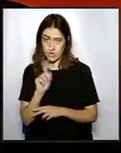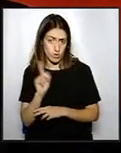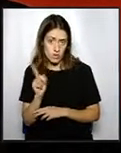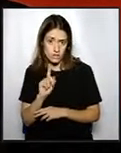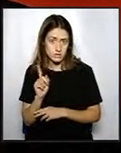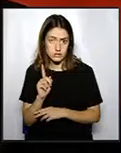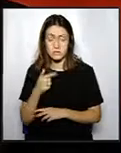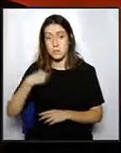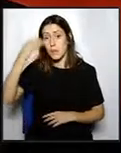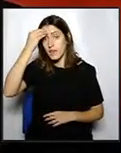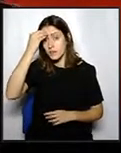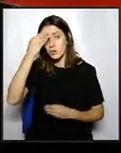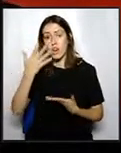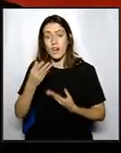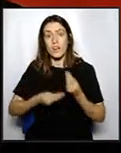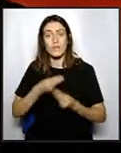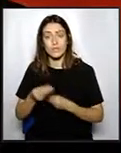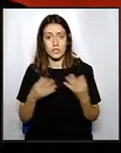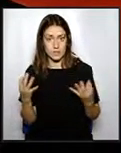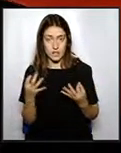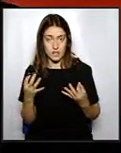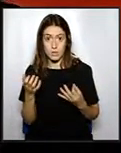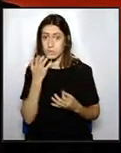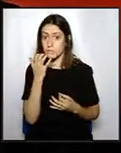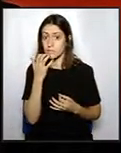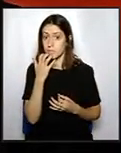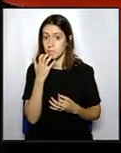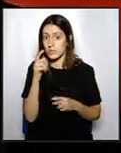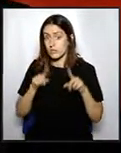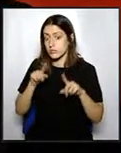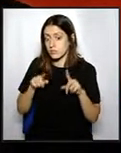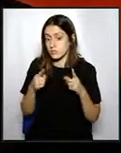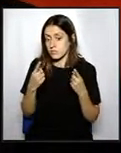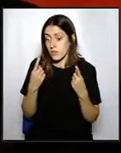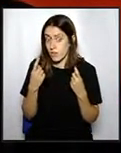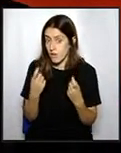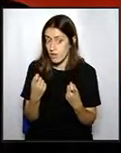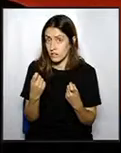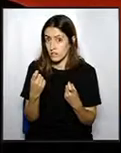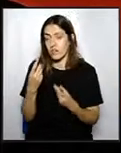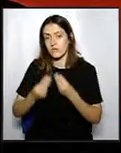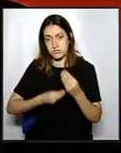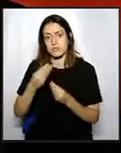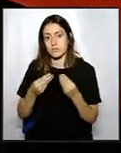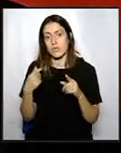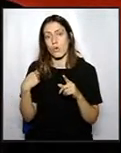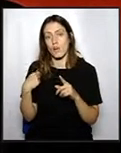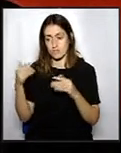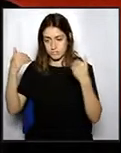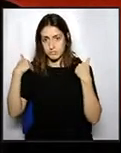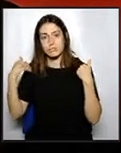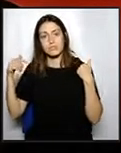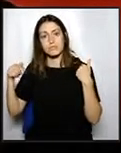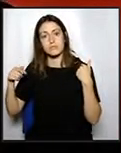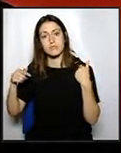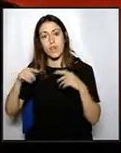en aquests moments el que cal, si és que ja s'ha portat en aquests dos ents, és que sigui la fiscalia i l'ofici d